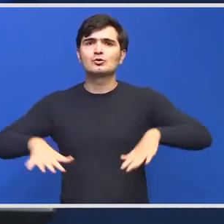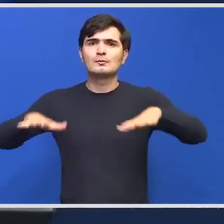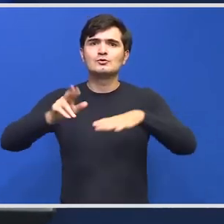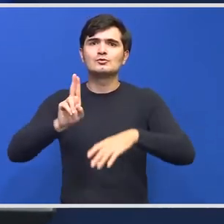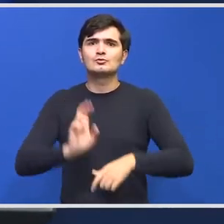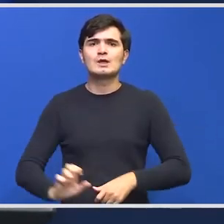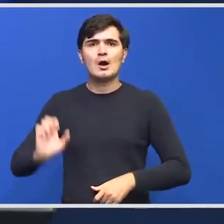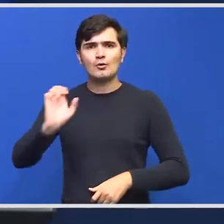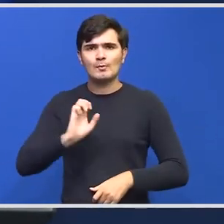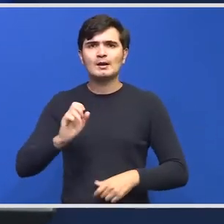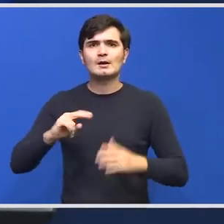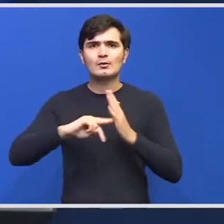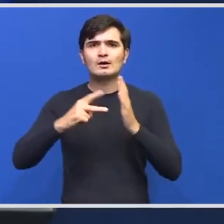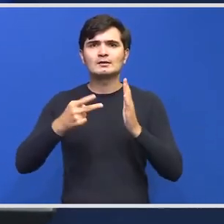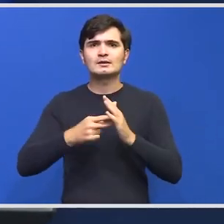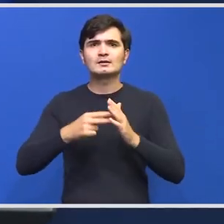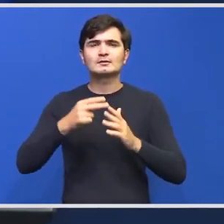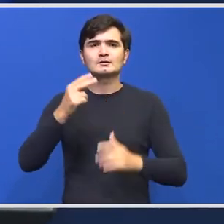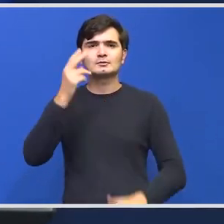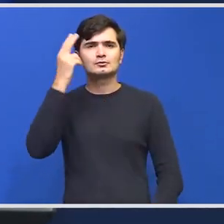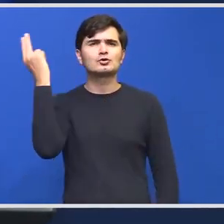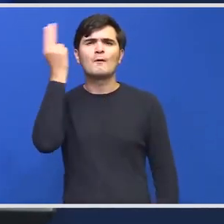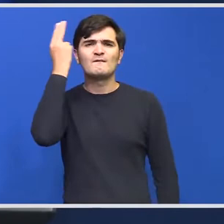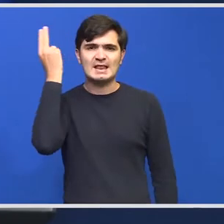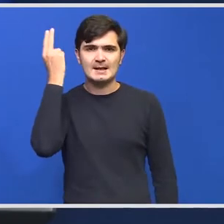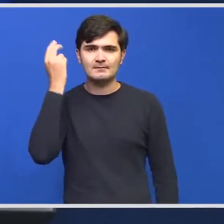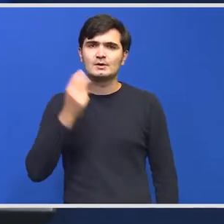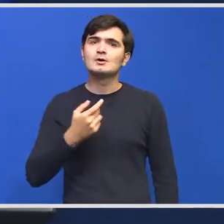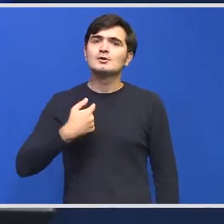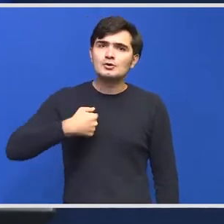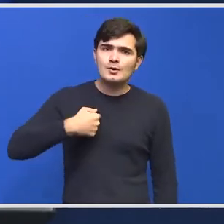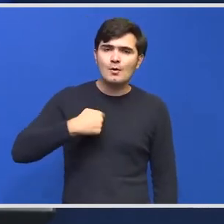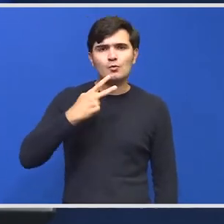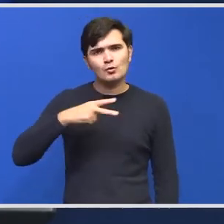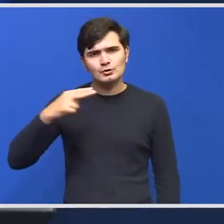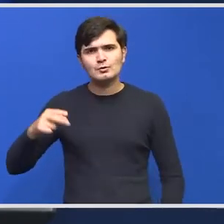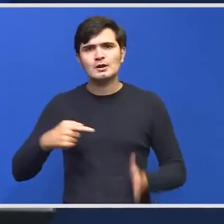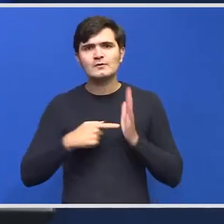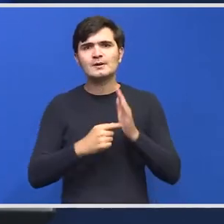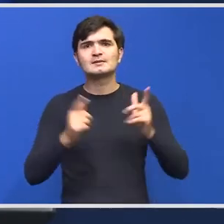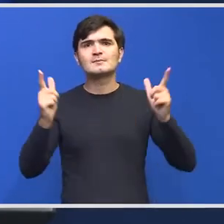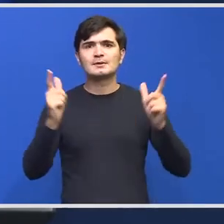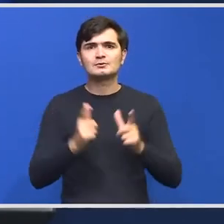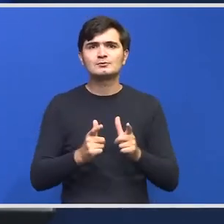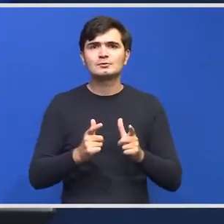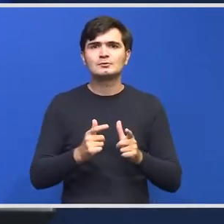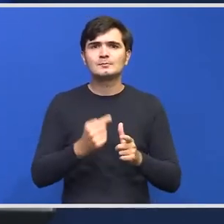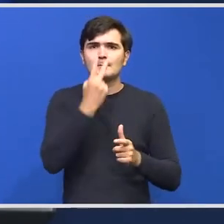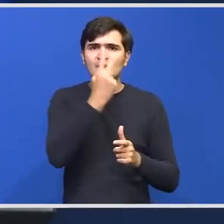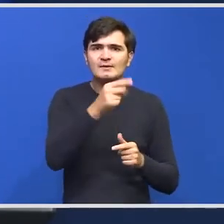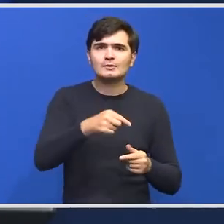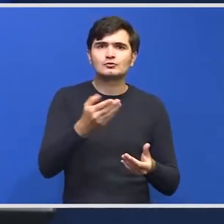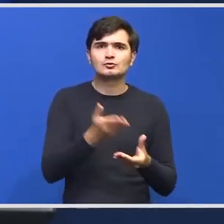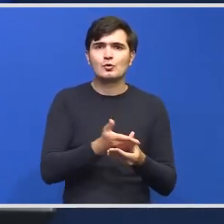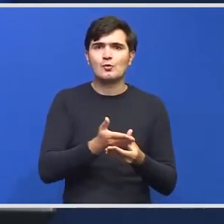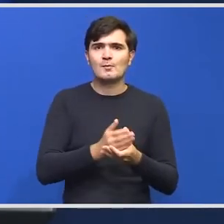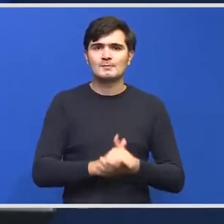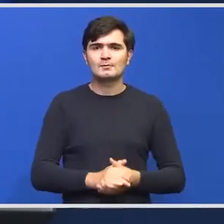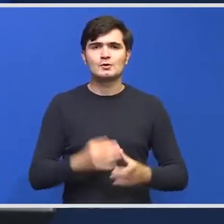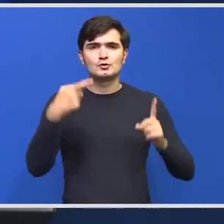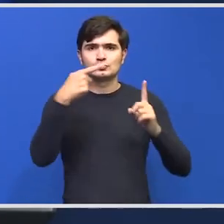Europeană, organizat în Slovenia, dar în continuare vă voi prezenta pe scurt principalele prevedere ale actului normativ.